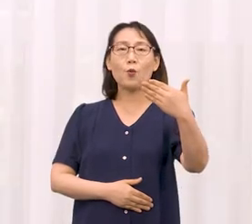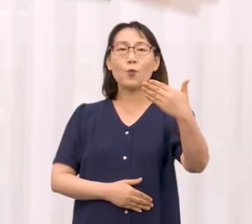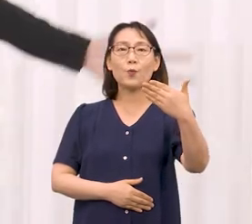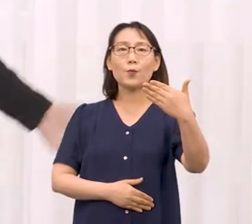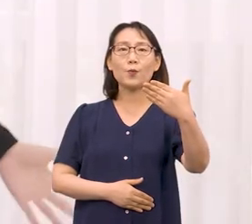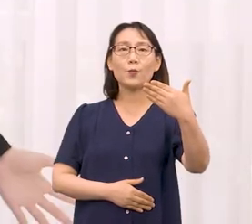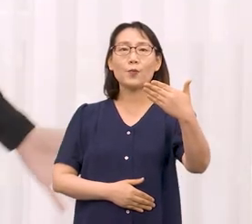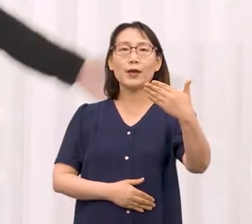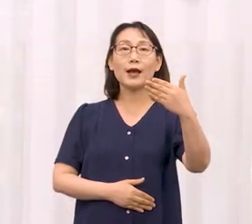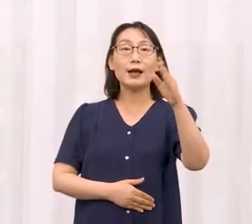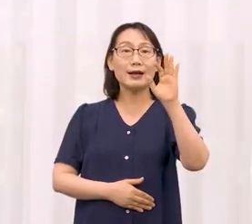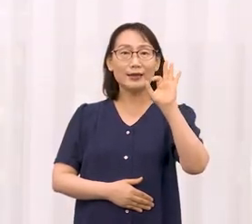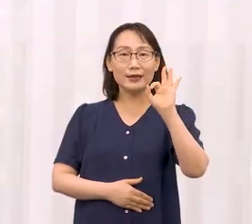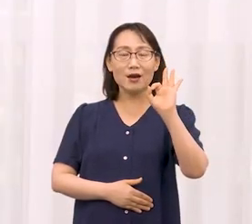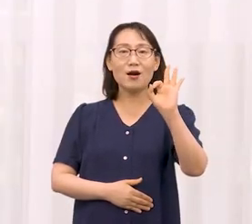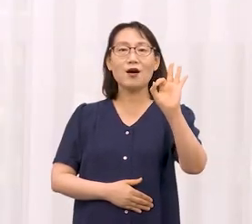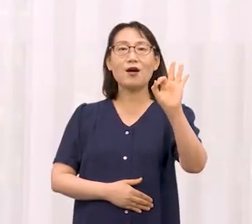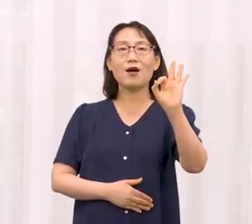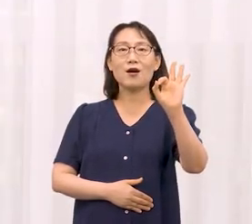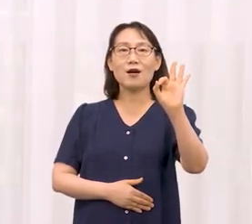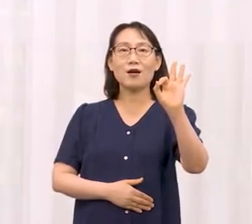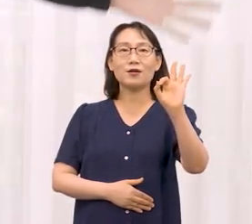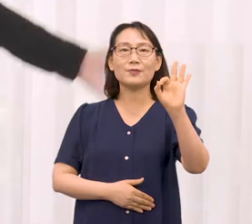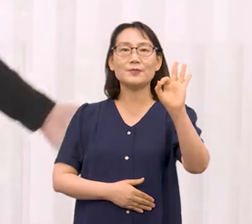아홉 열